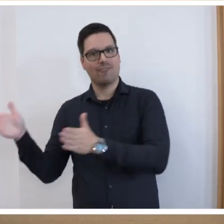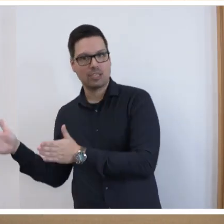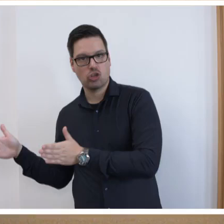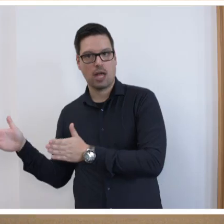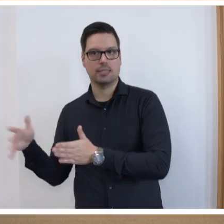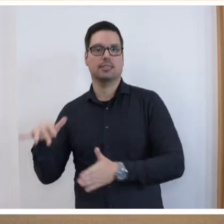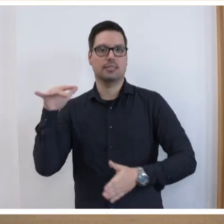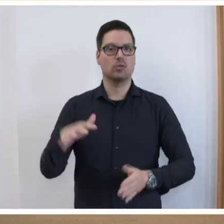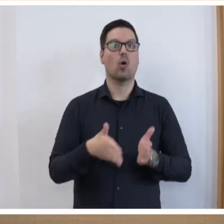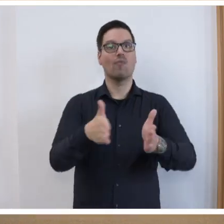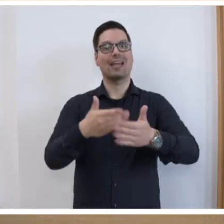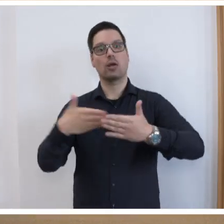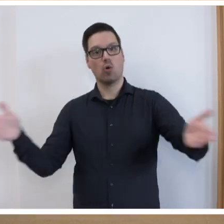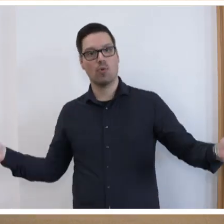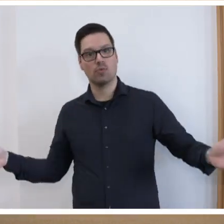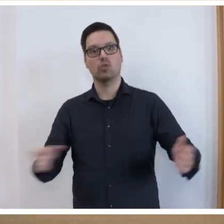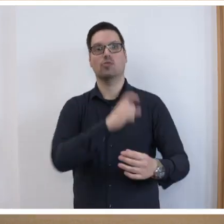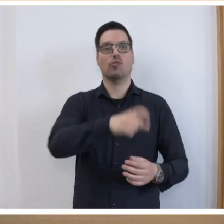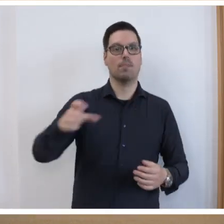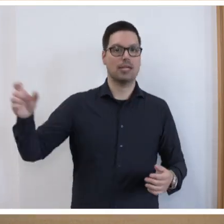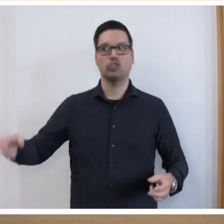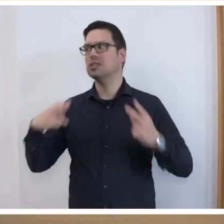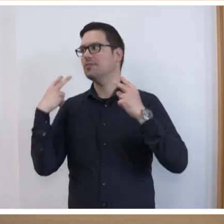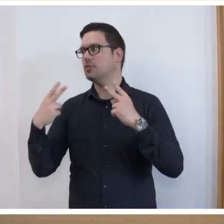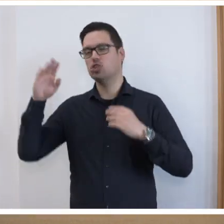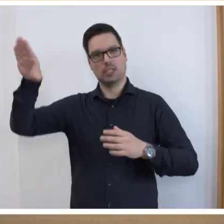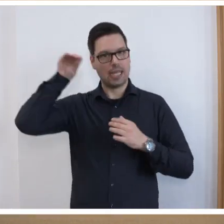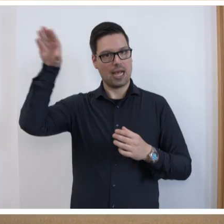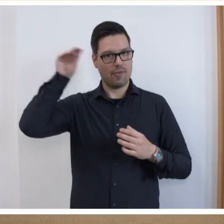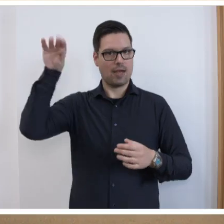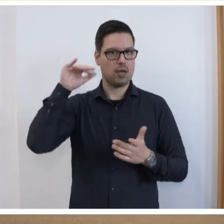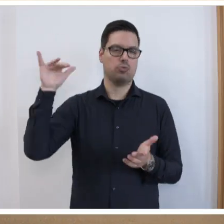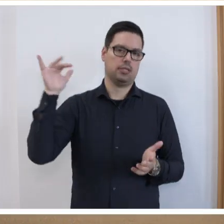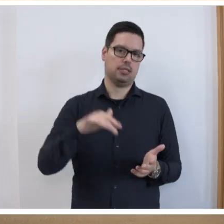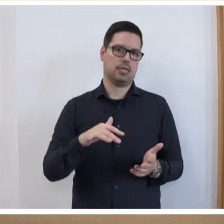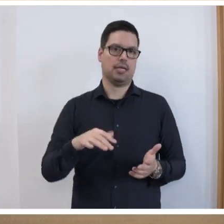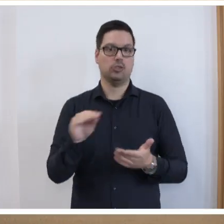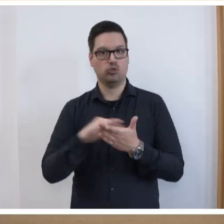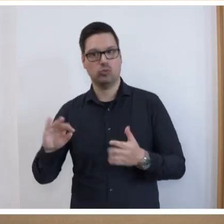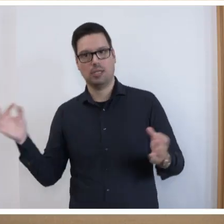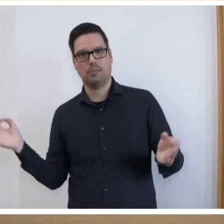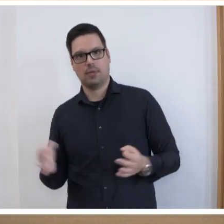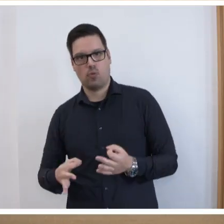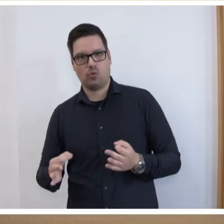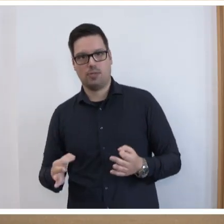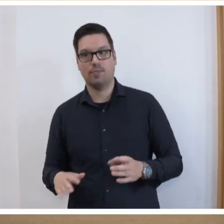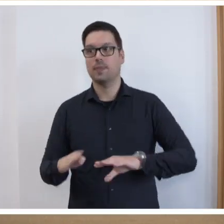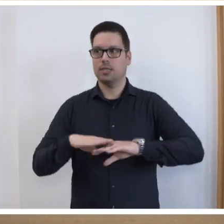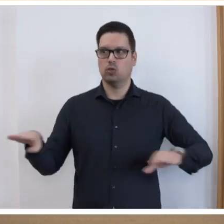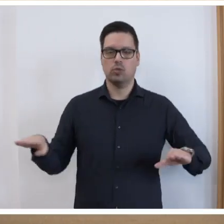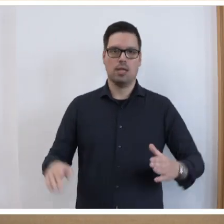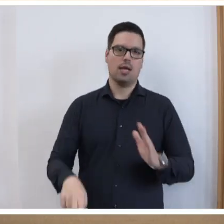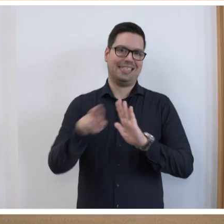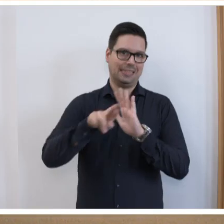oder auch Wege zu öffnen für Menschen, die wichtige Erfahrungen mitbringen, die wir in Schule brauchen, das ist Grundlage dieses